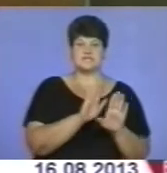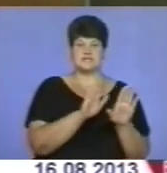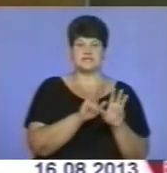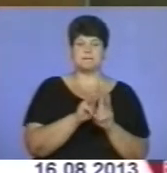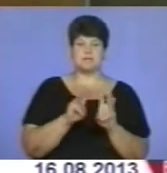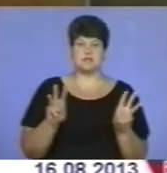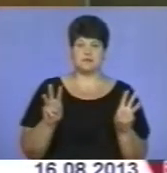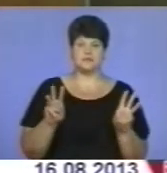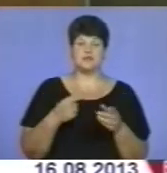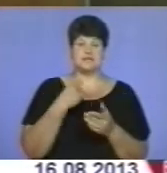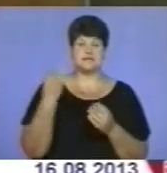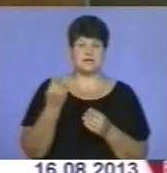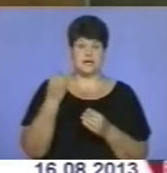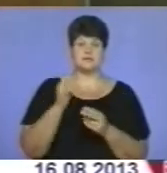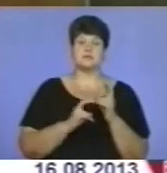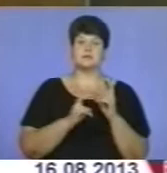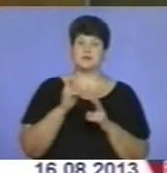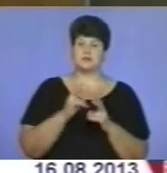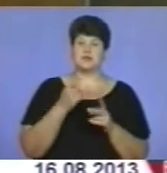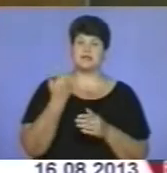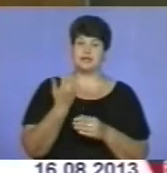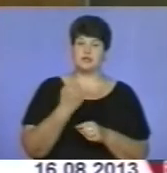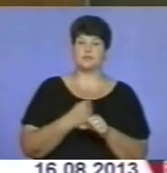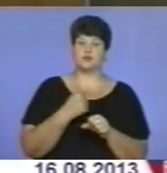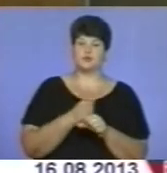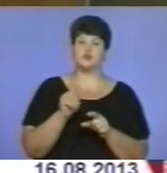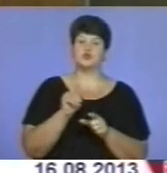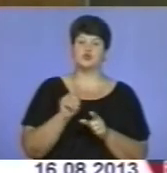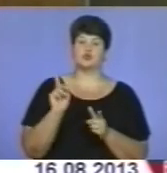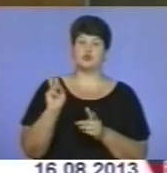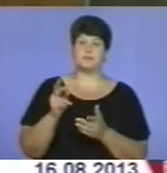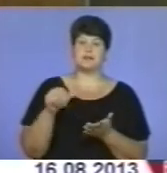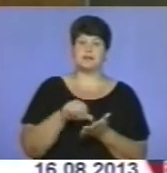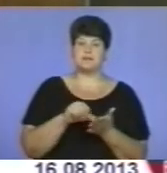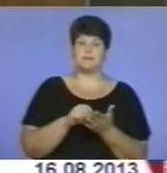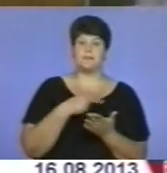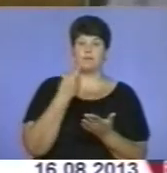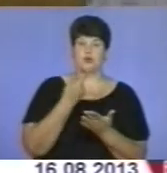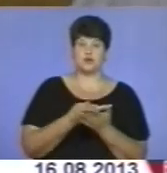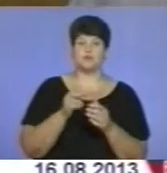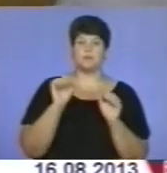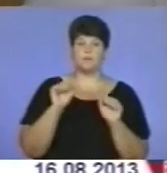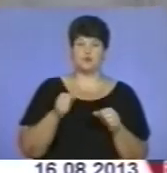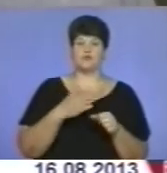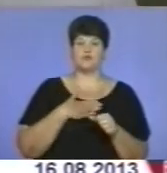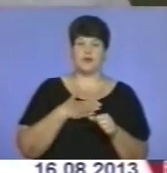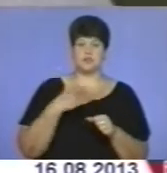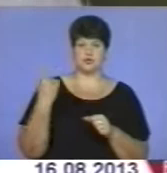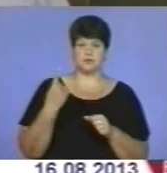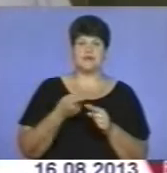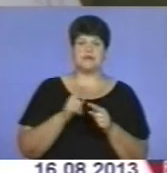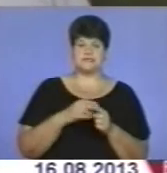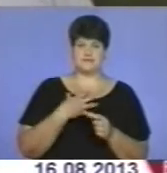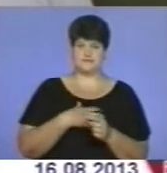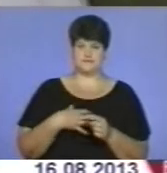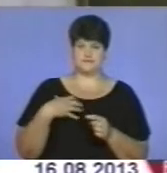підприємствами, їхніми розробками, хто що представляє. Ми показуємо, що ми можемо в нашій області. Це суттєво.